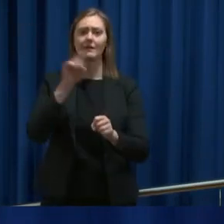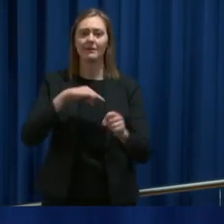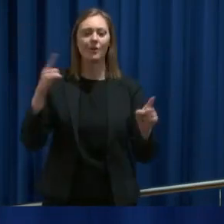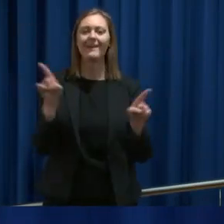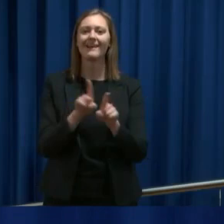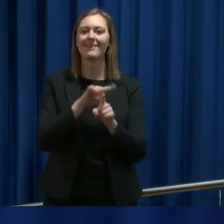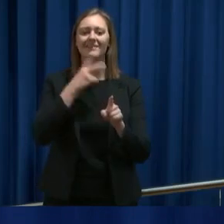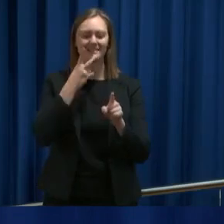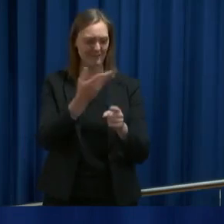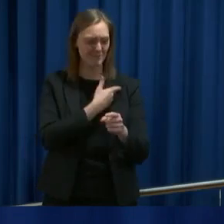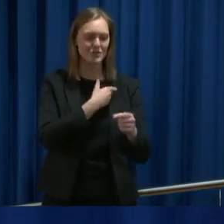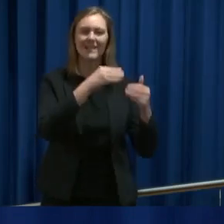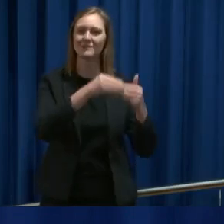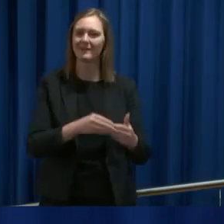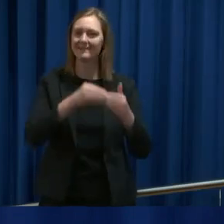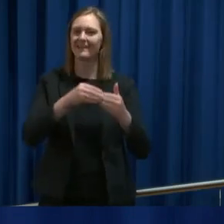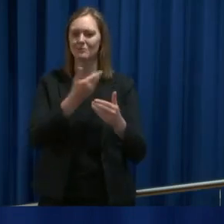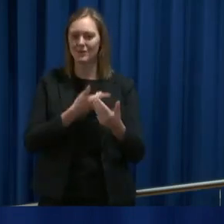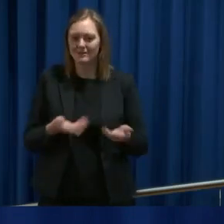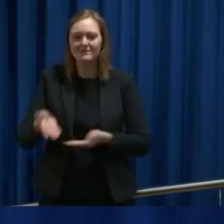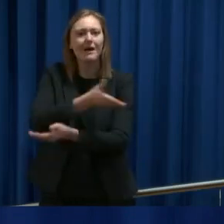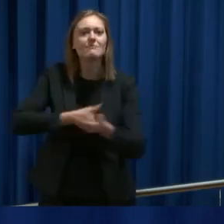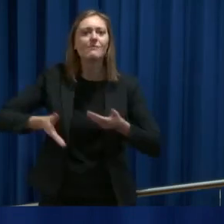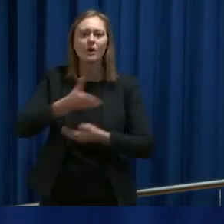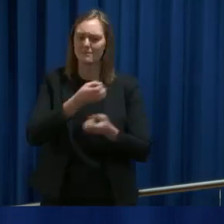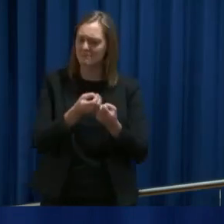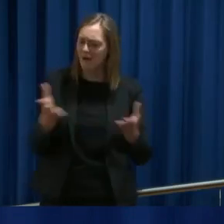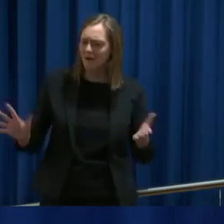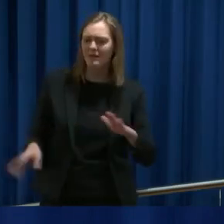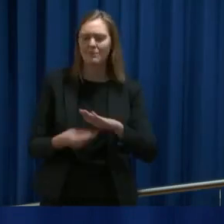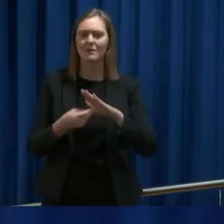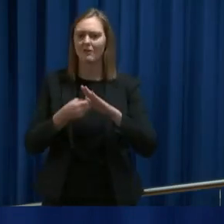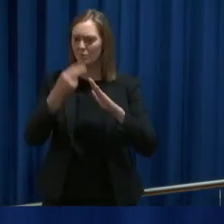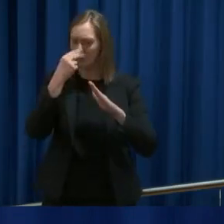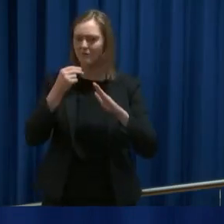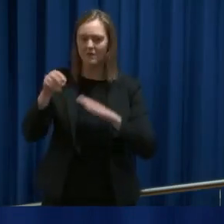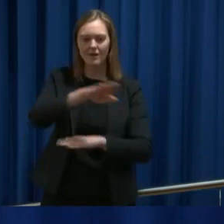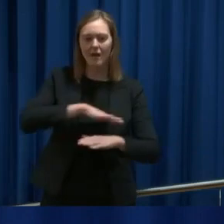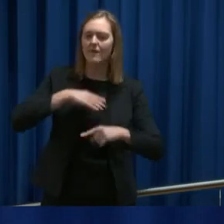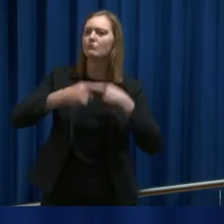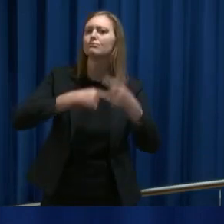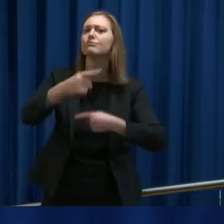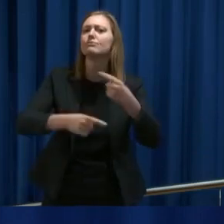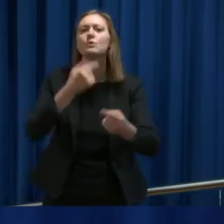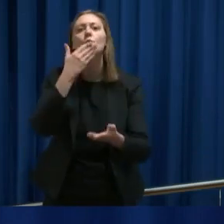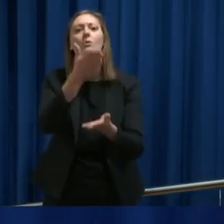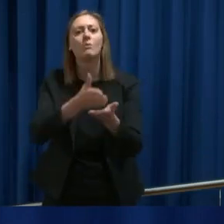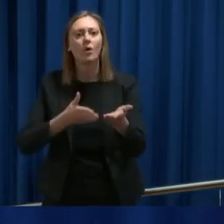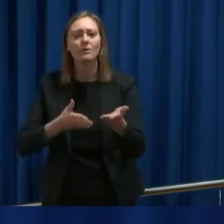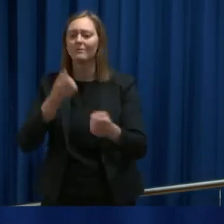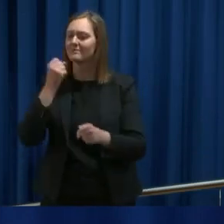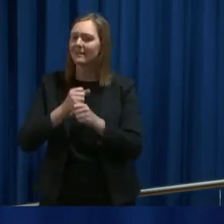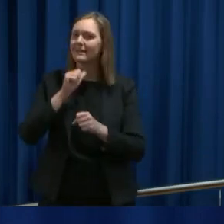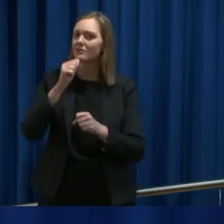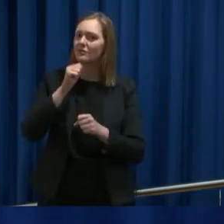samholdt. Det er veldig mange som bidrar til å få landet til å gå på en god måte nå. Og det er helt nødvendig for å komme oss gjennom